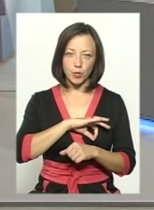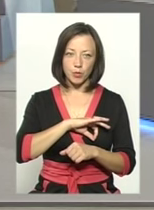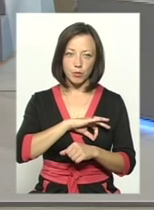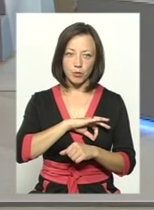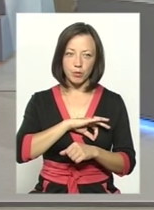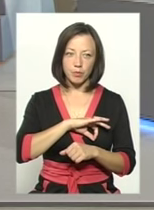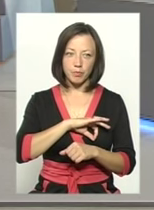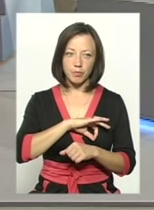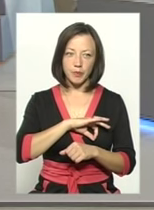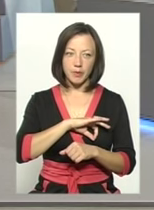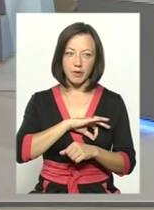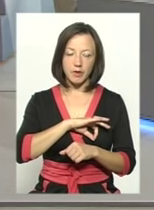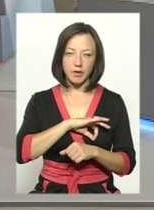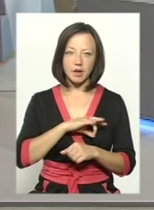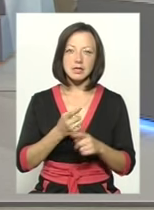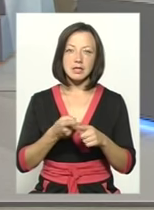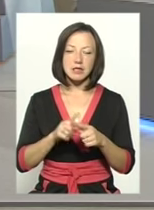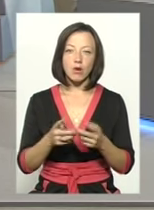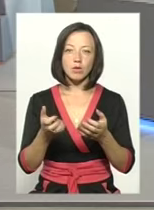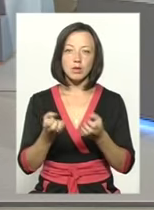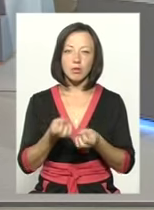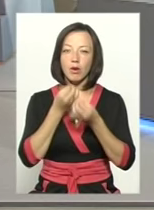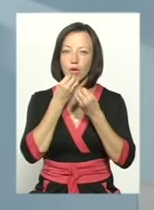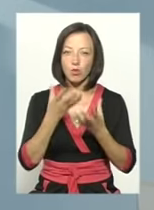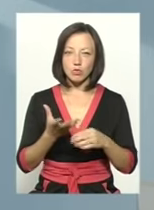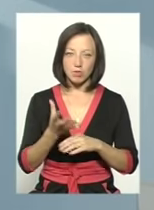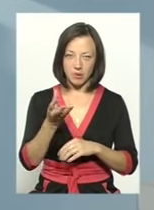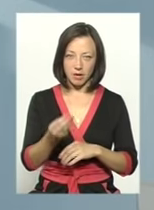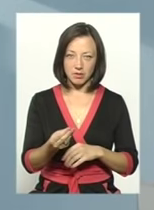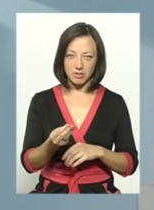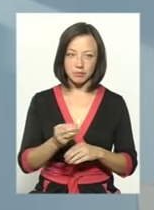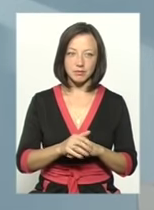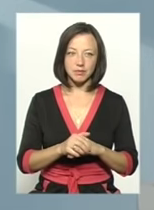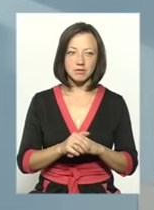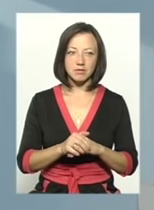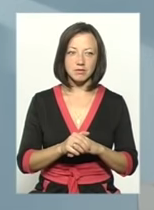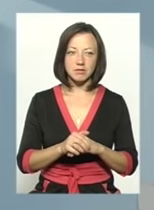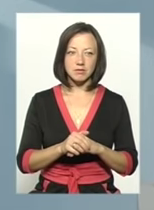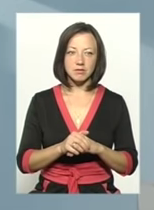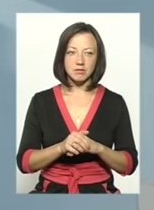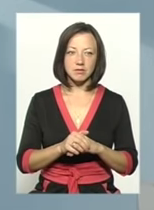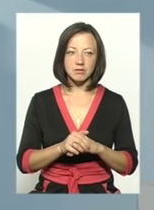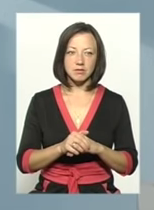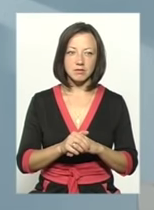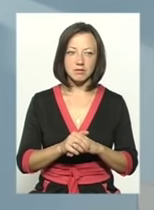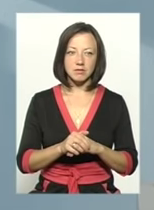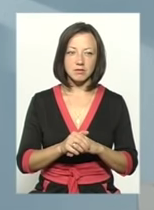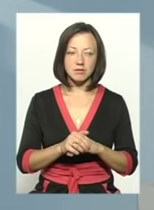Напевно, працювати ефективно, щоб за це отримувати справедливу плату. Ефективно отримувати плату і